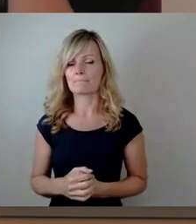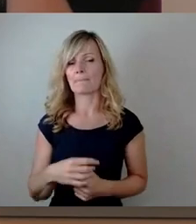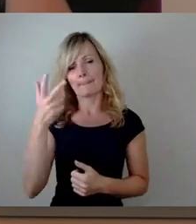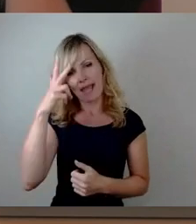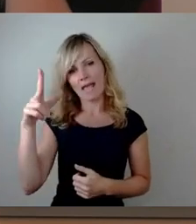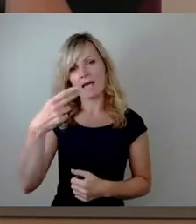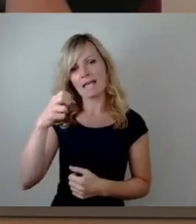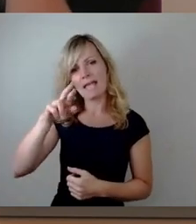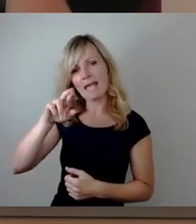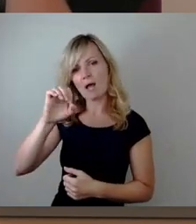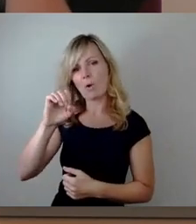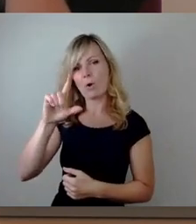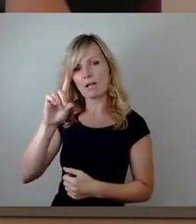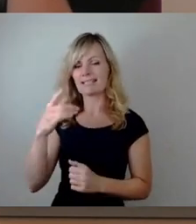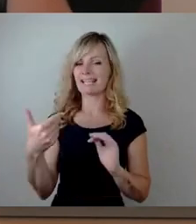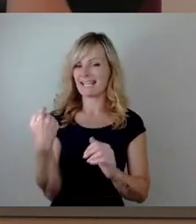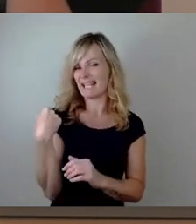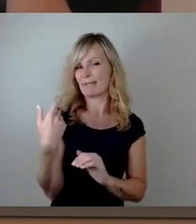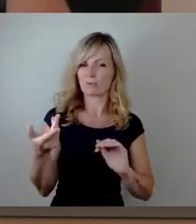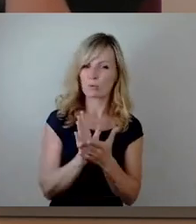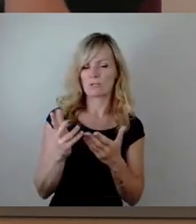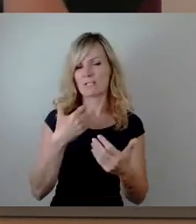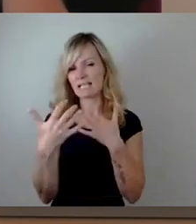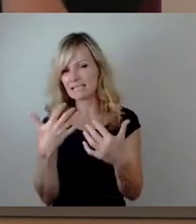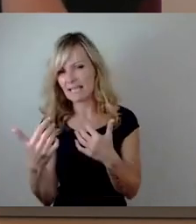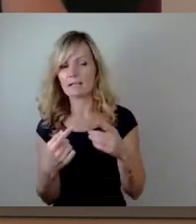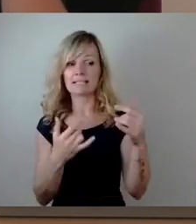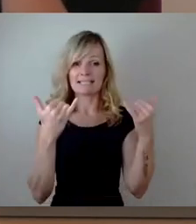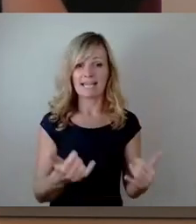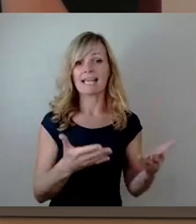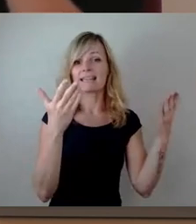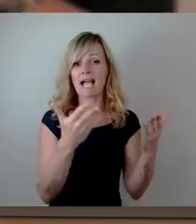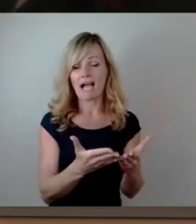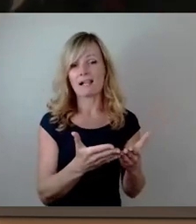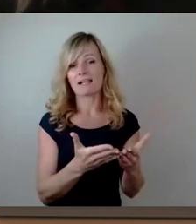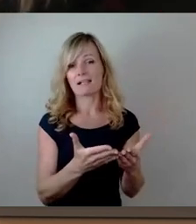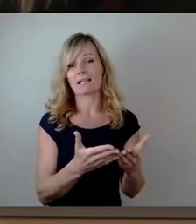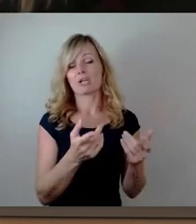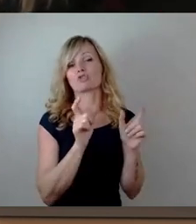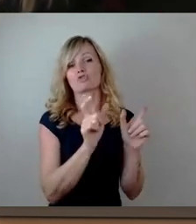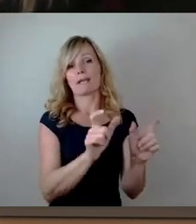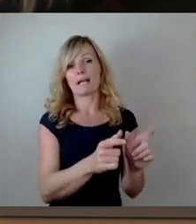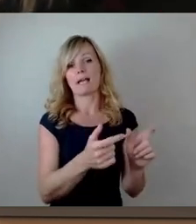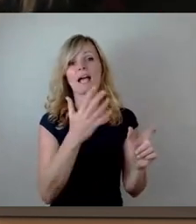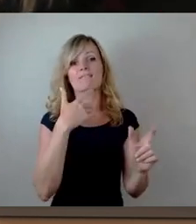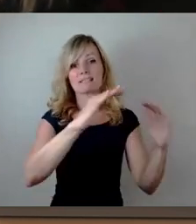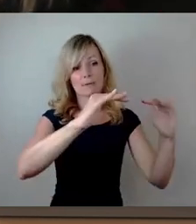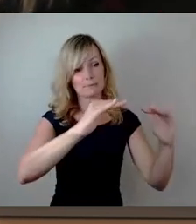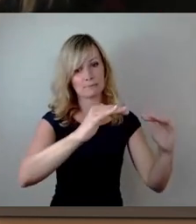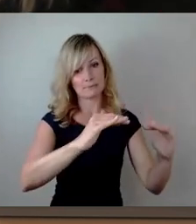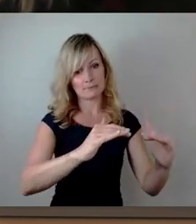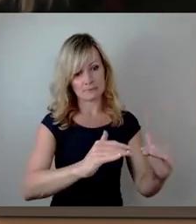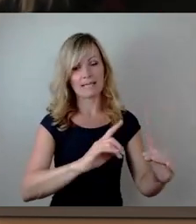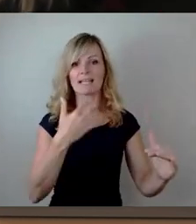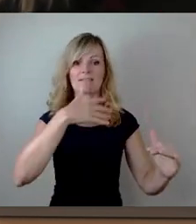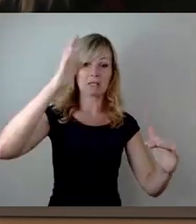berichtet hatte, jetzt die Talsperren in Tschechien geleert werden, um dann große Wassermengen aufzunehmen, führt dann ja